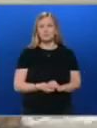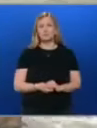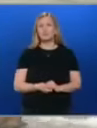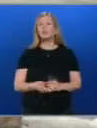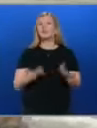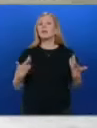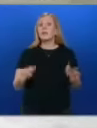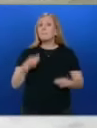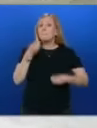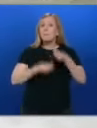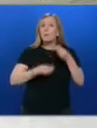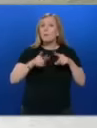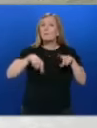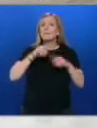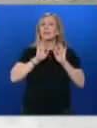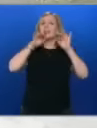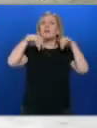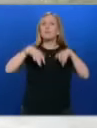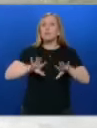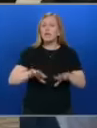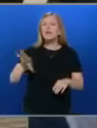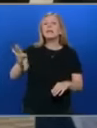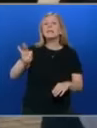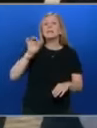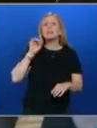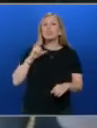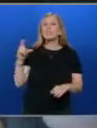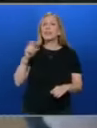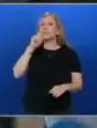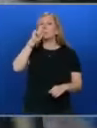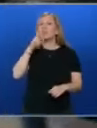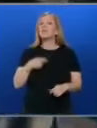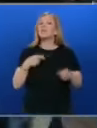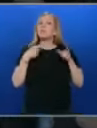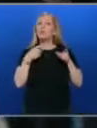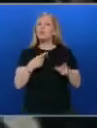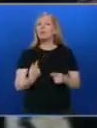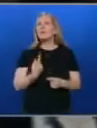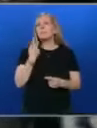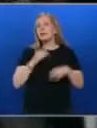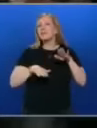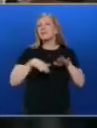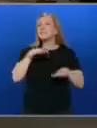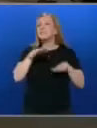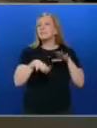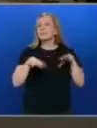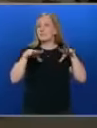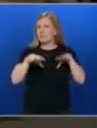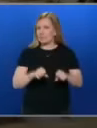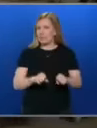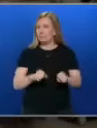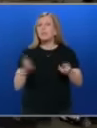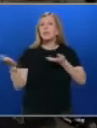Щетите от наводненията, изборът на Сарафов за главен прокурор и първите стъпки на властта през погледа на опозицията.